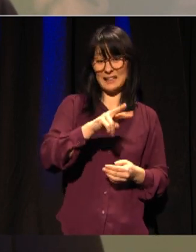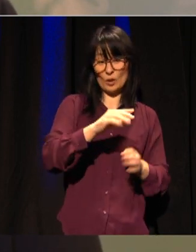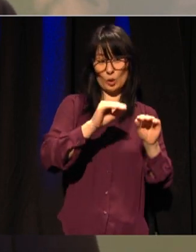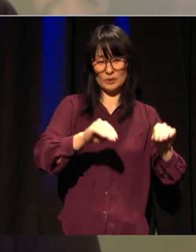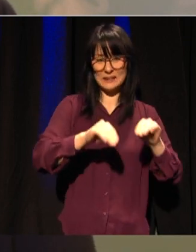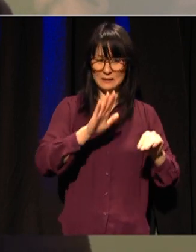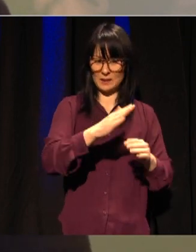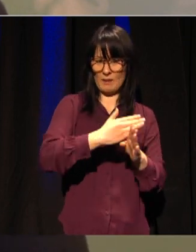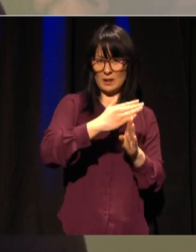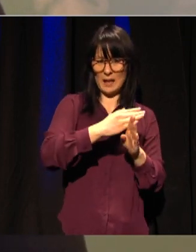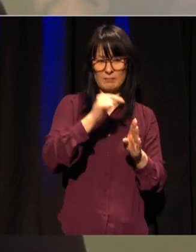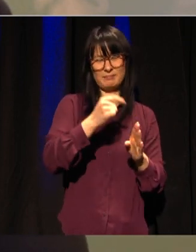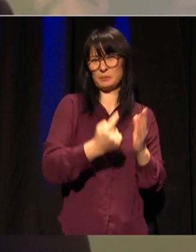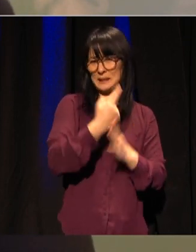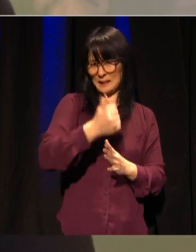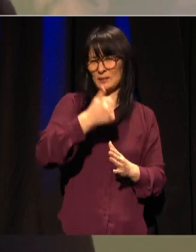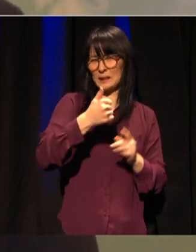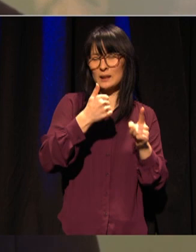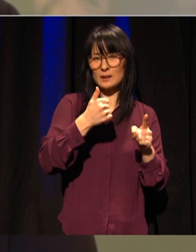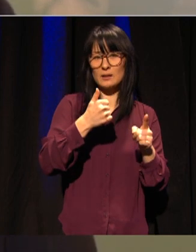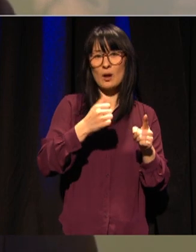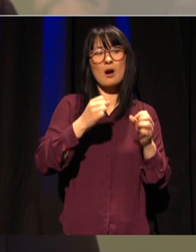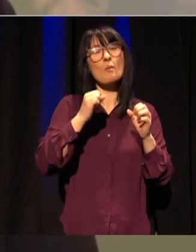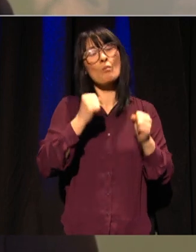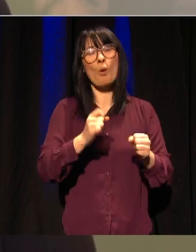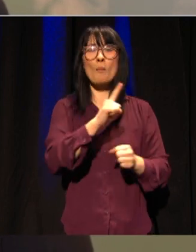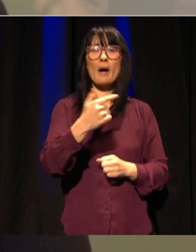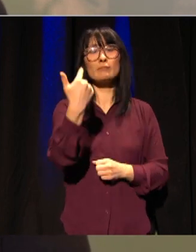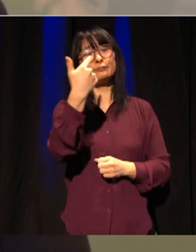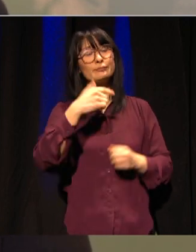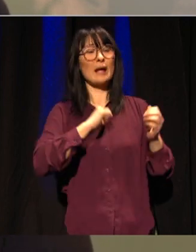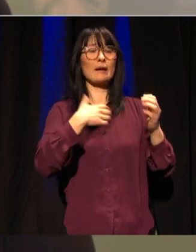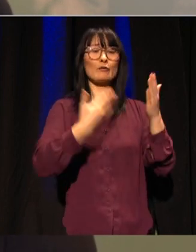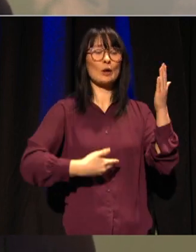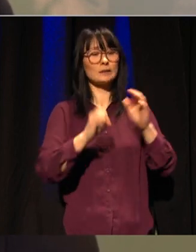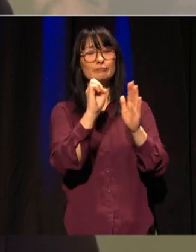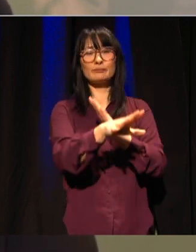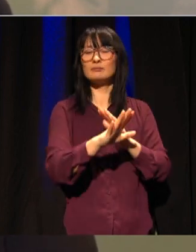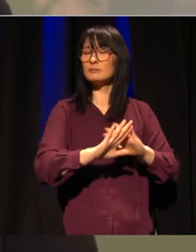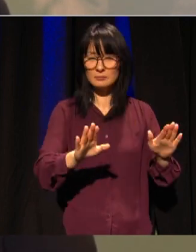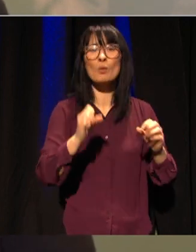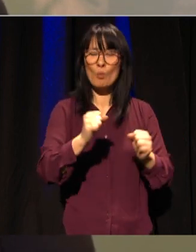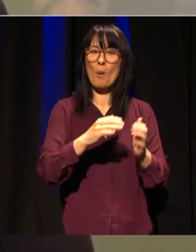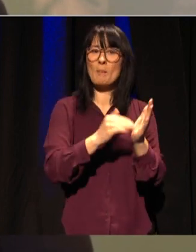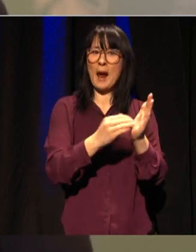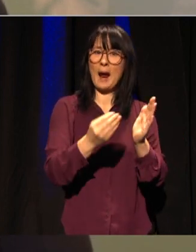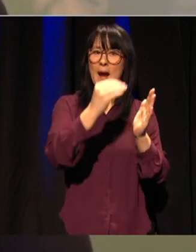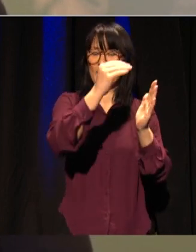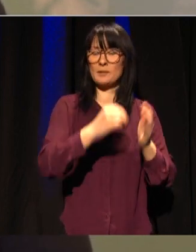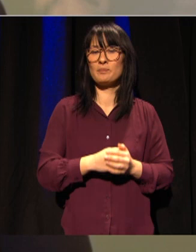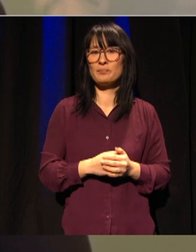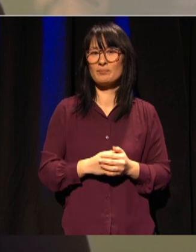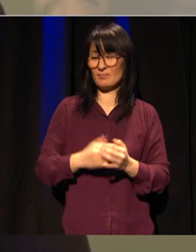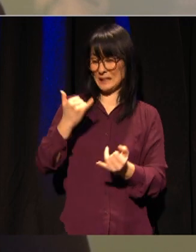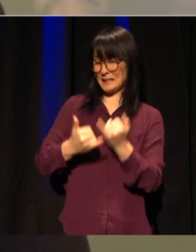og må som dere vet være noe mer enn filming av forelesninger Jeg mener at vi det siste året har fått bevist